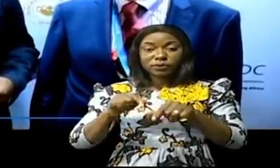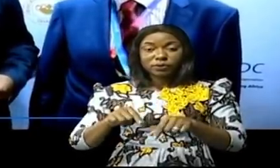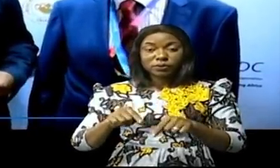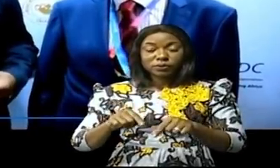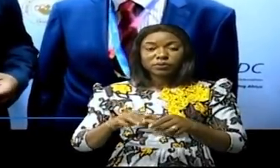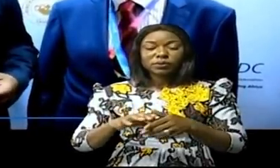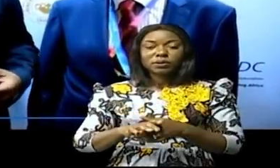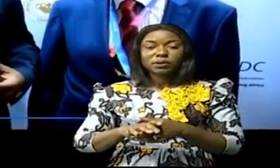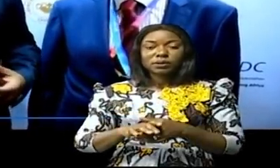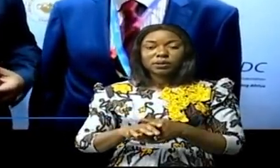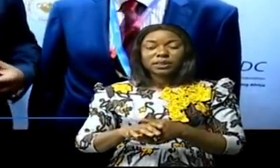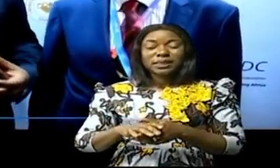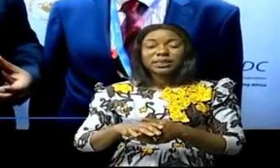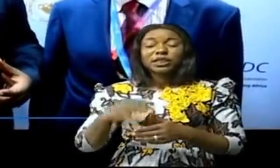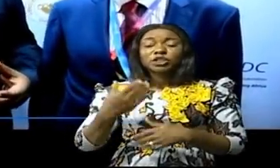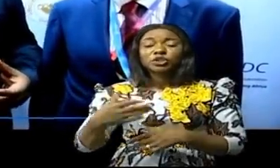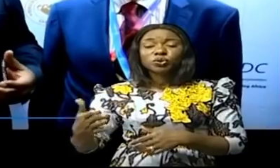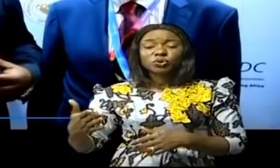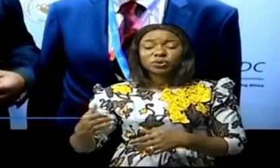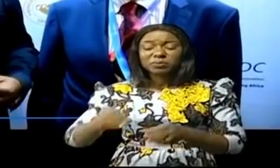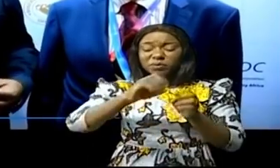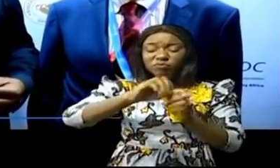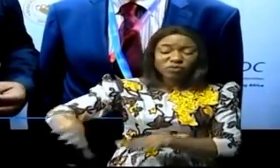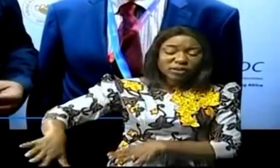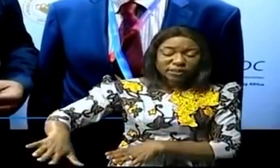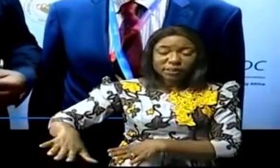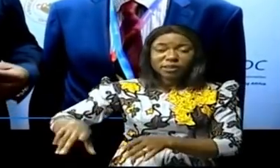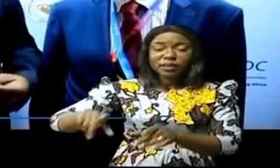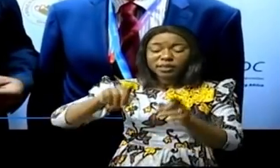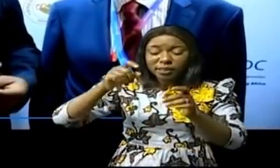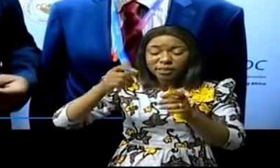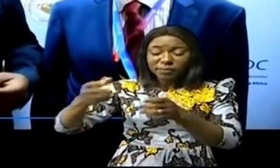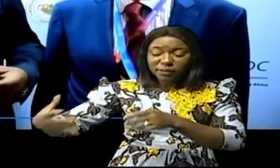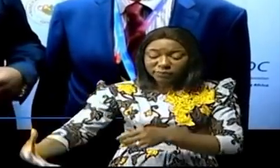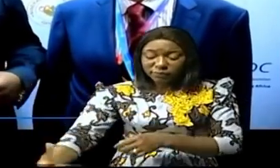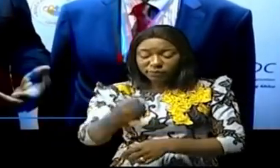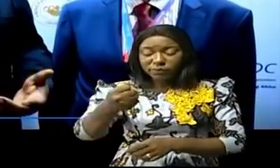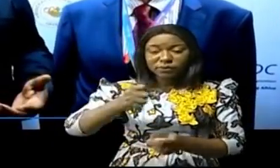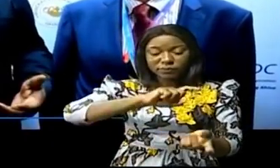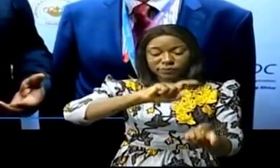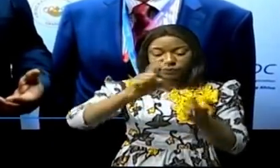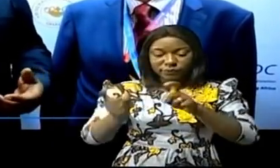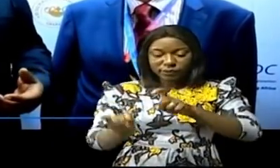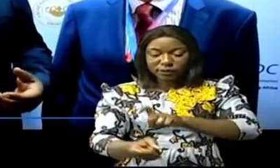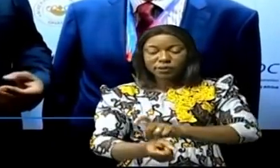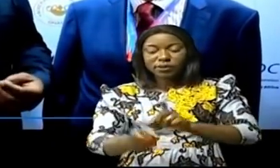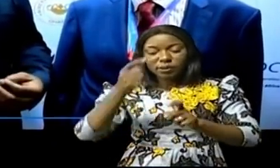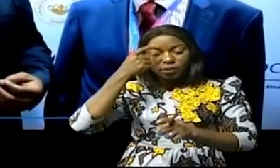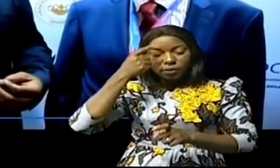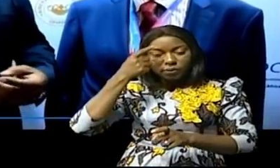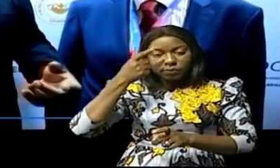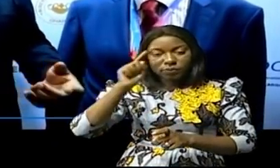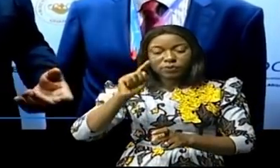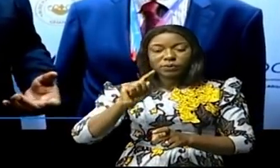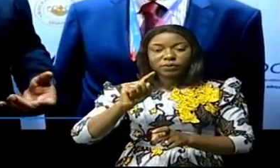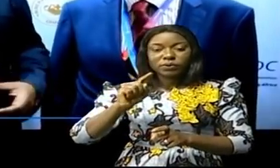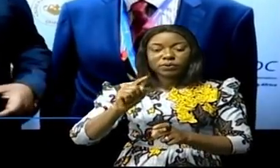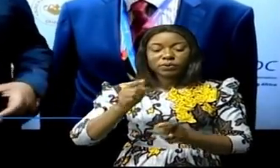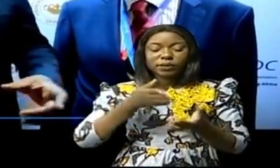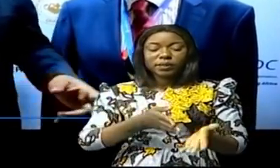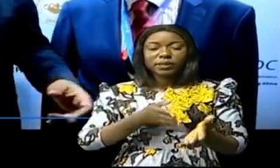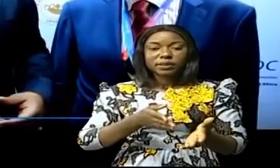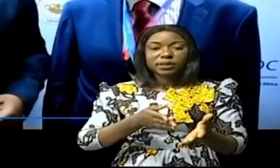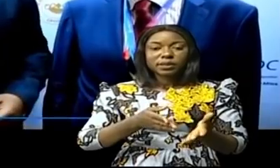les régés des produits miniers et puis les transformer en briques pour assister la communauté